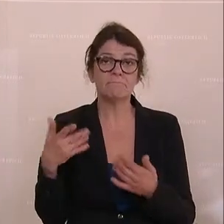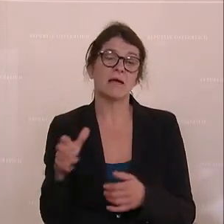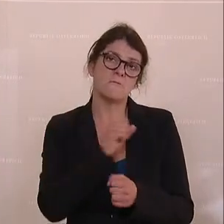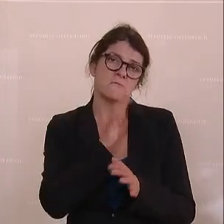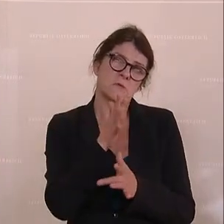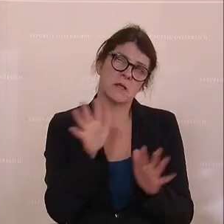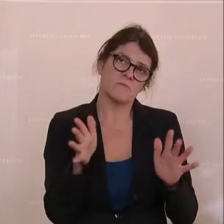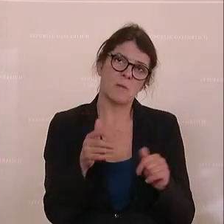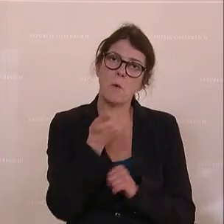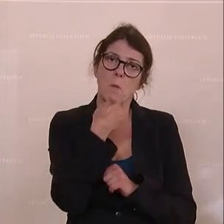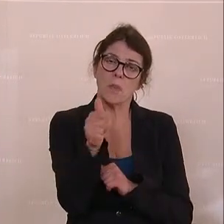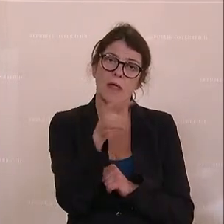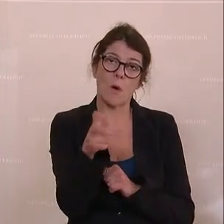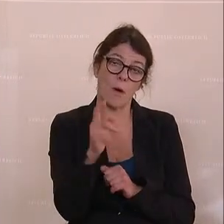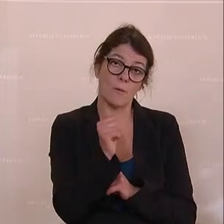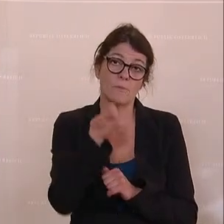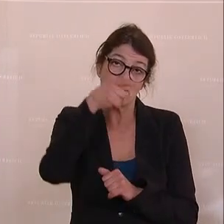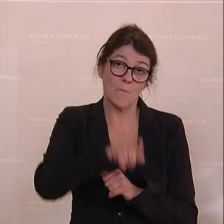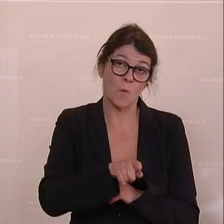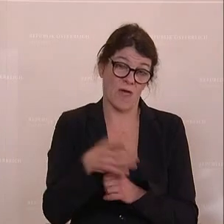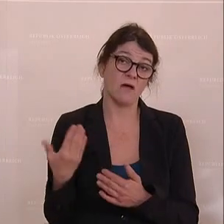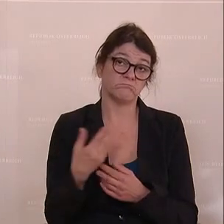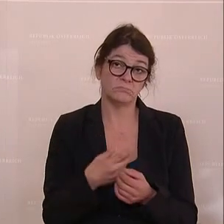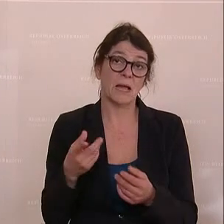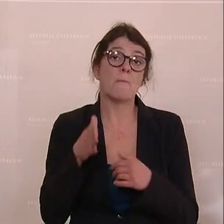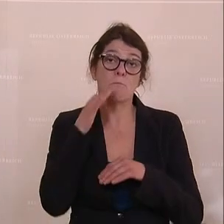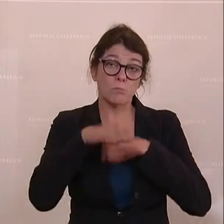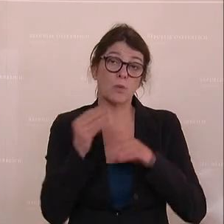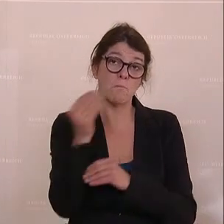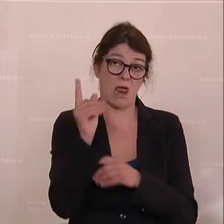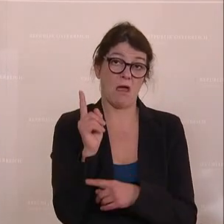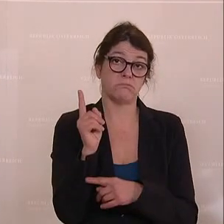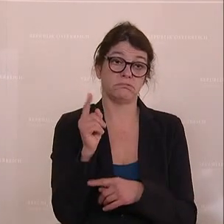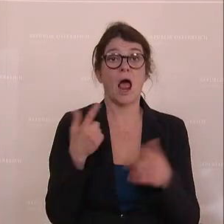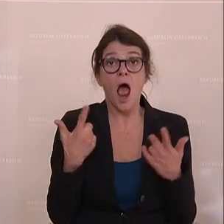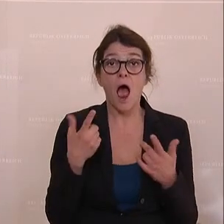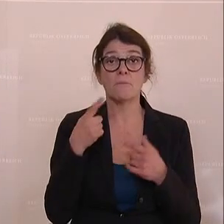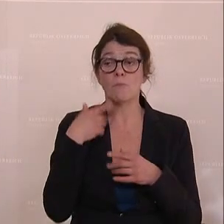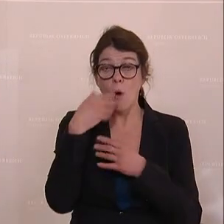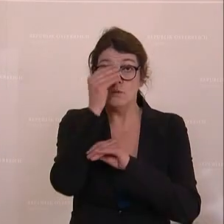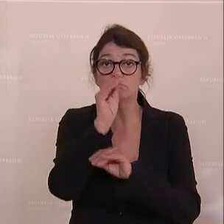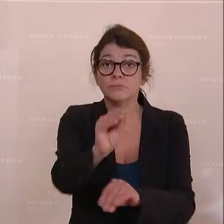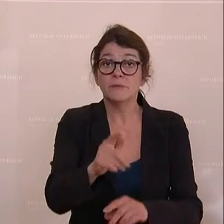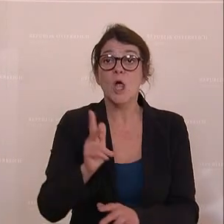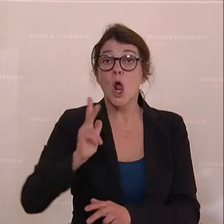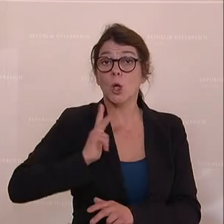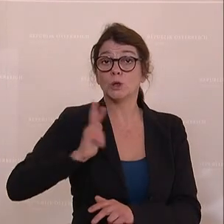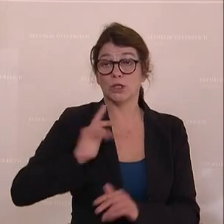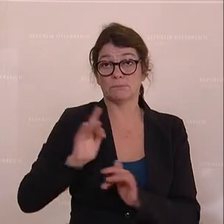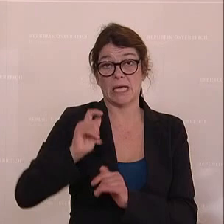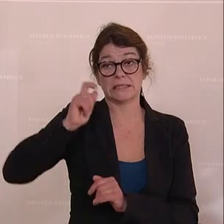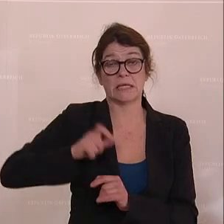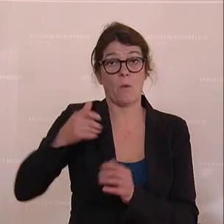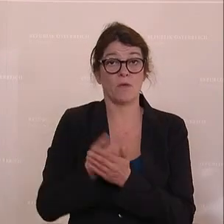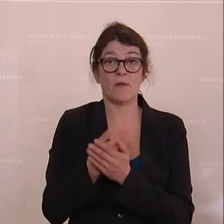etwa 100 Euro pro Monat brutto mehr. Ich darf aber darauf hinweisen, die Luxuspensionisten mit